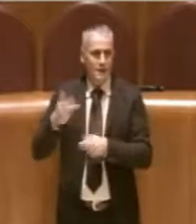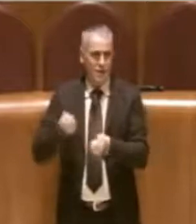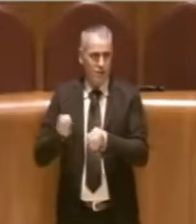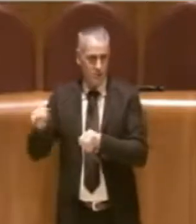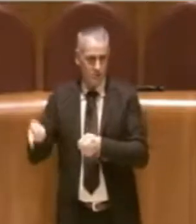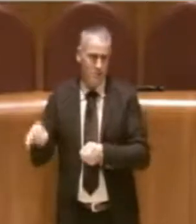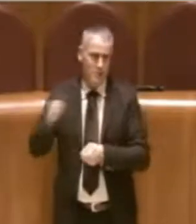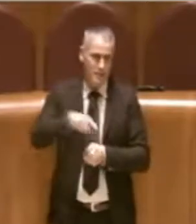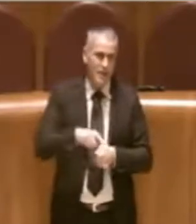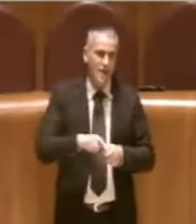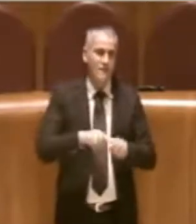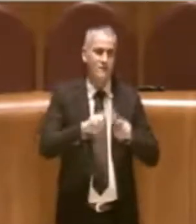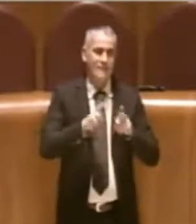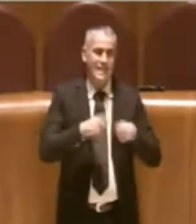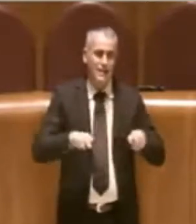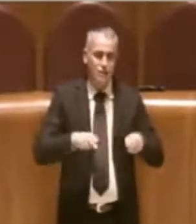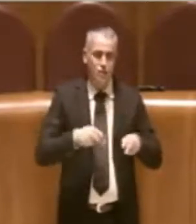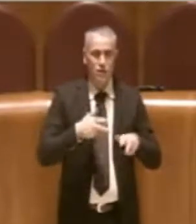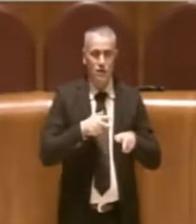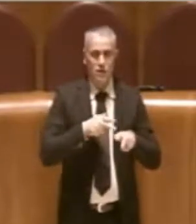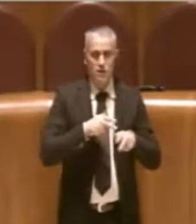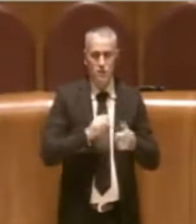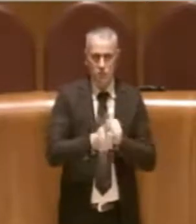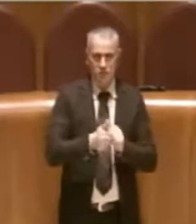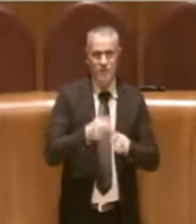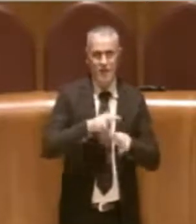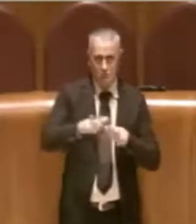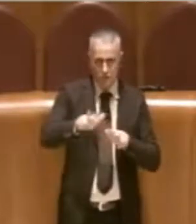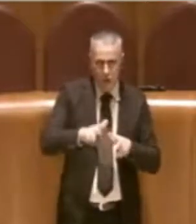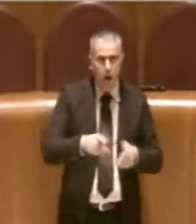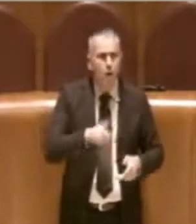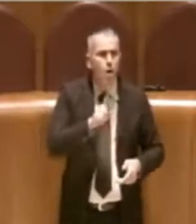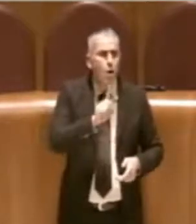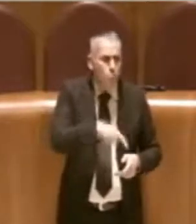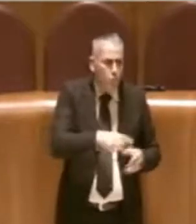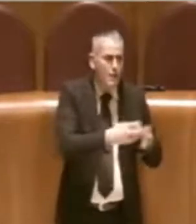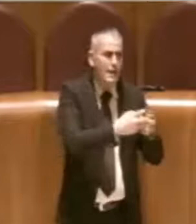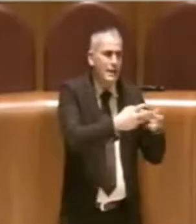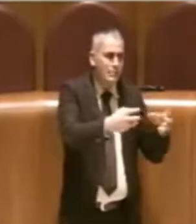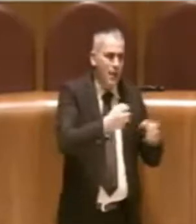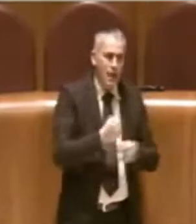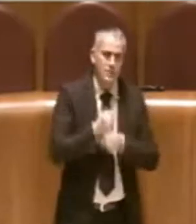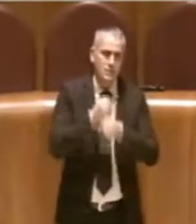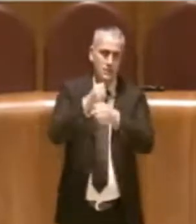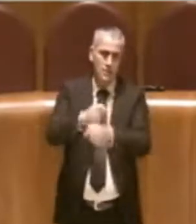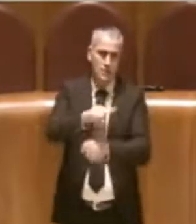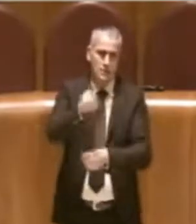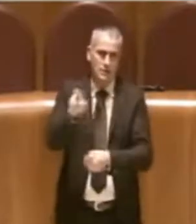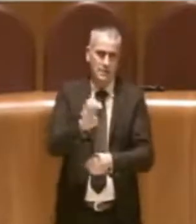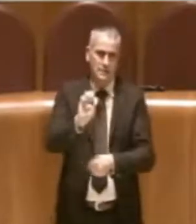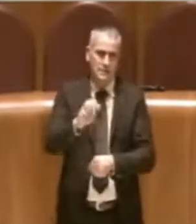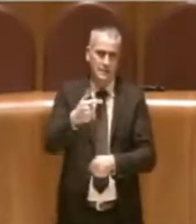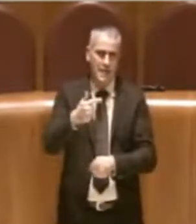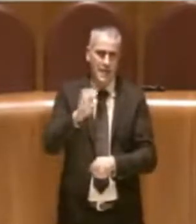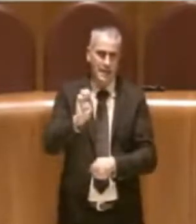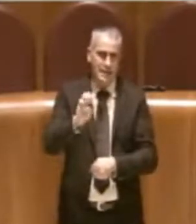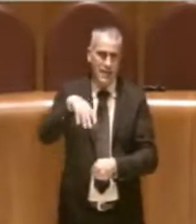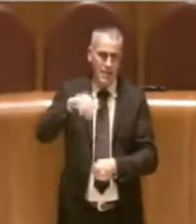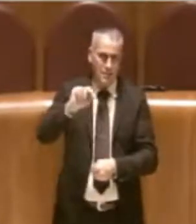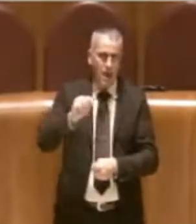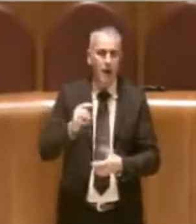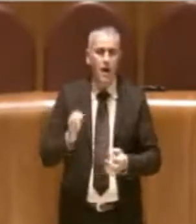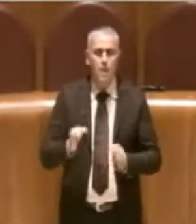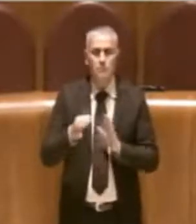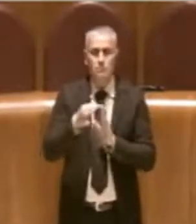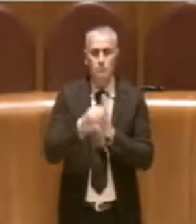gestiti da federazioni sportive nazionali, ci saranno impianti gestiti da Zetema nelle modalità che stabilirà l'Assemblea Capitolina